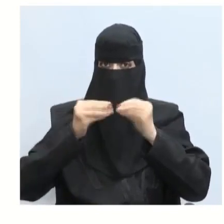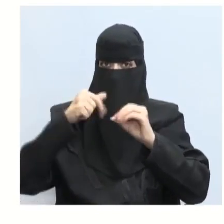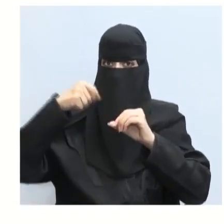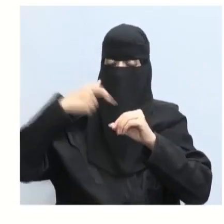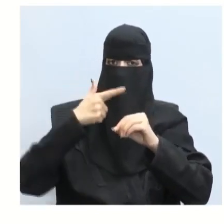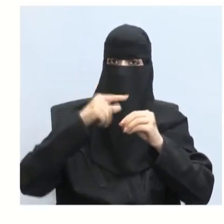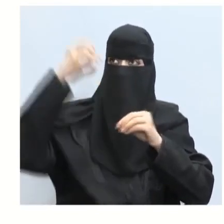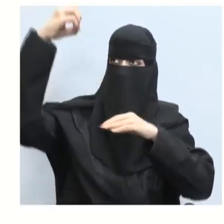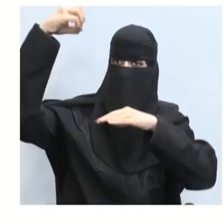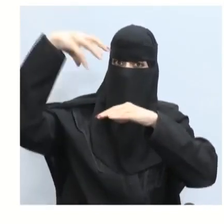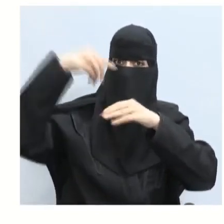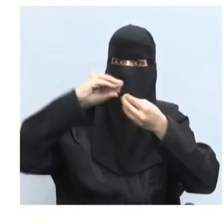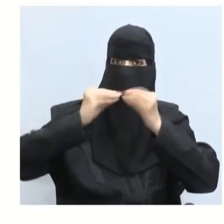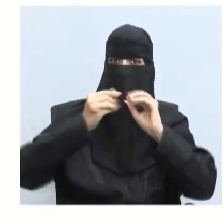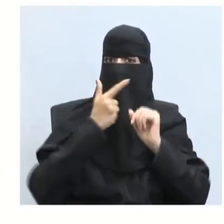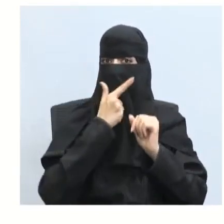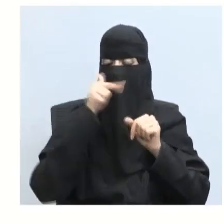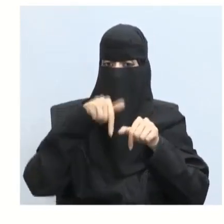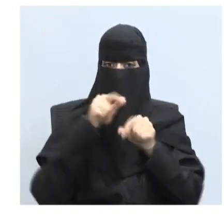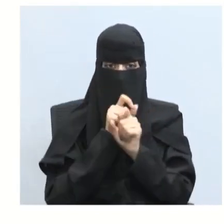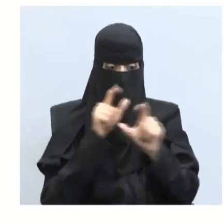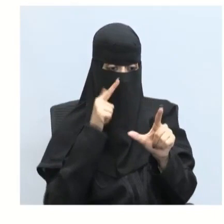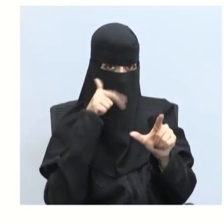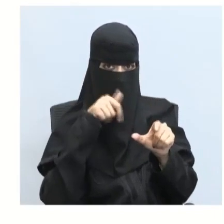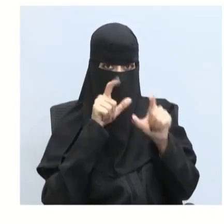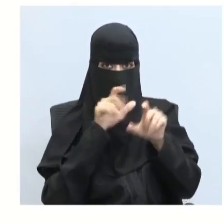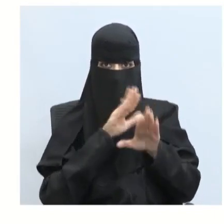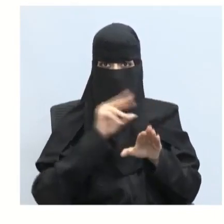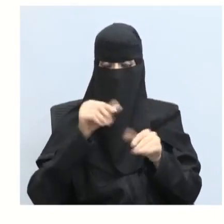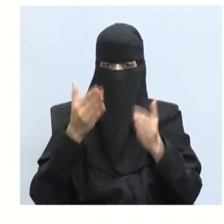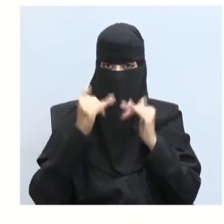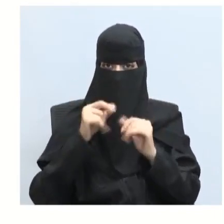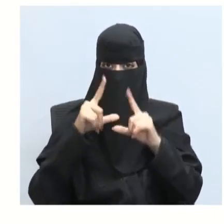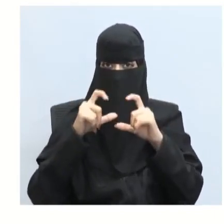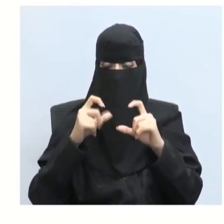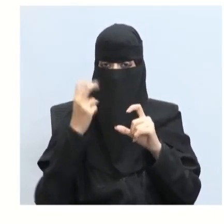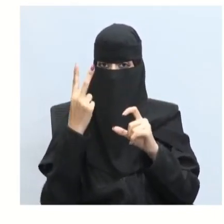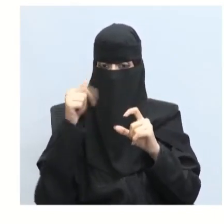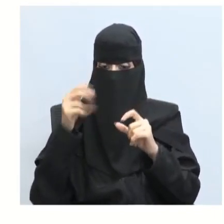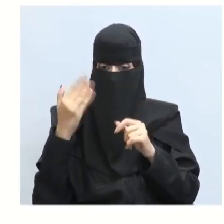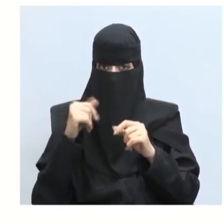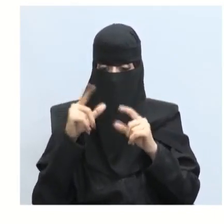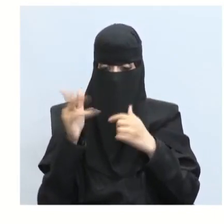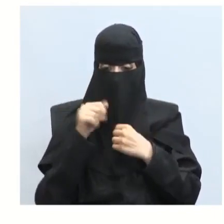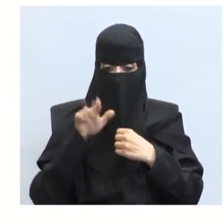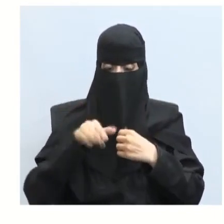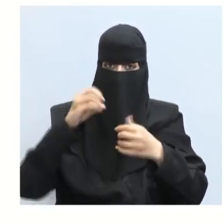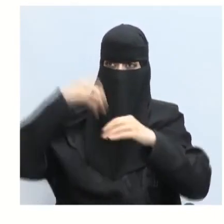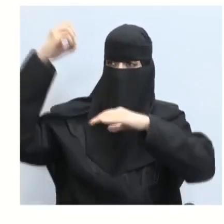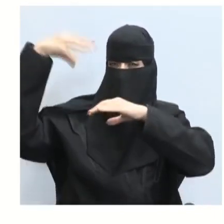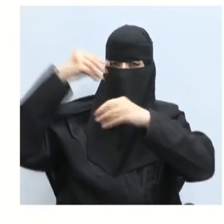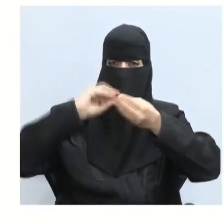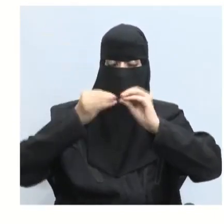أبيض لأن جميع ألوان النرد ظهرت كما هي أحسنت أما في الصورة بي نعم أحسنت تعرضت إلى